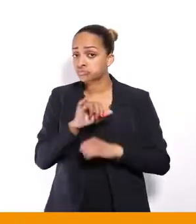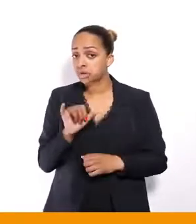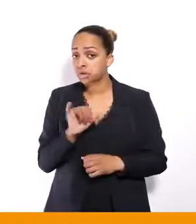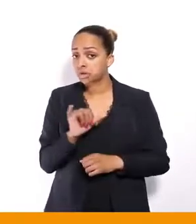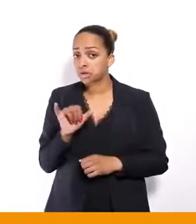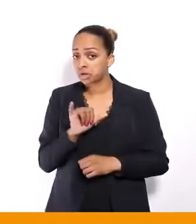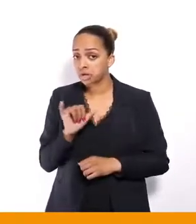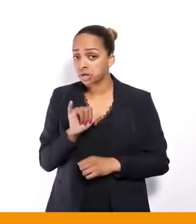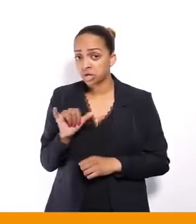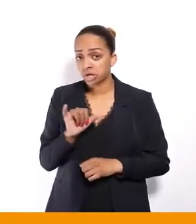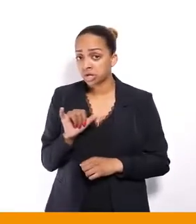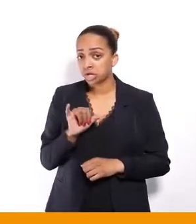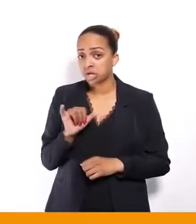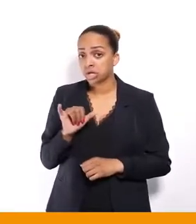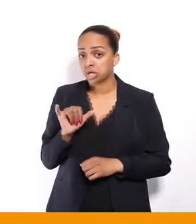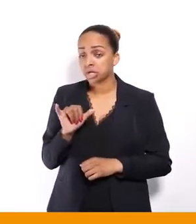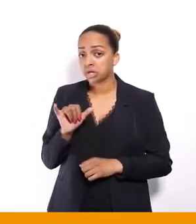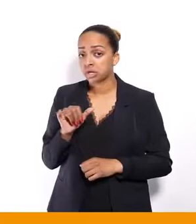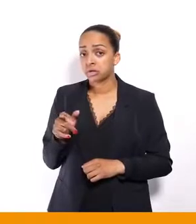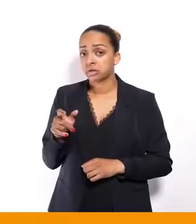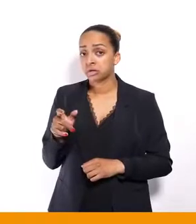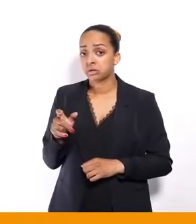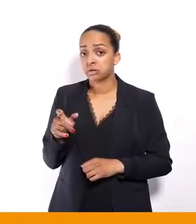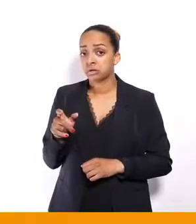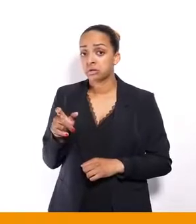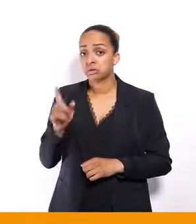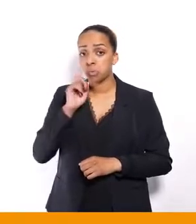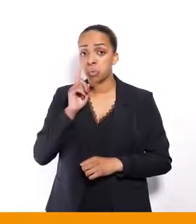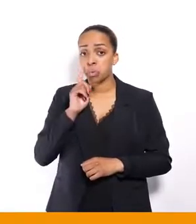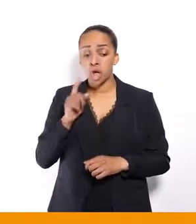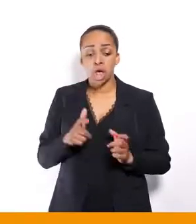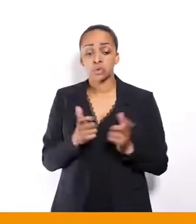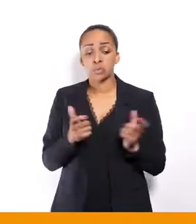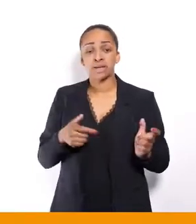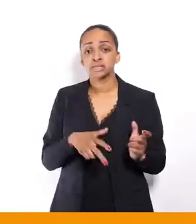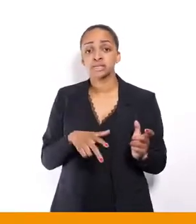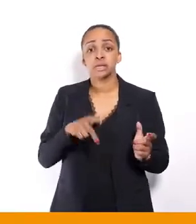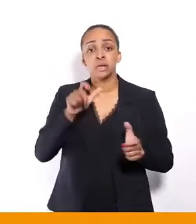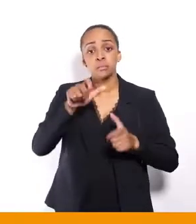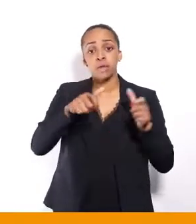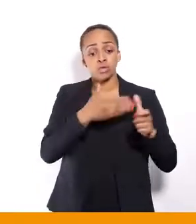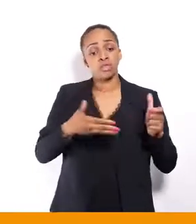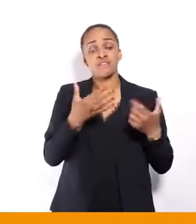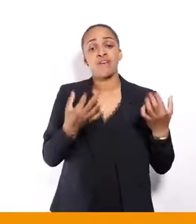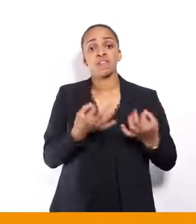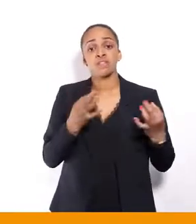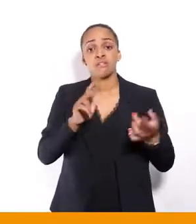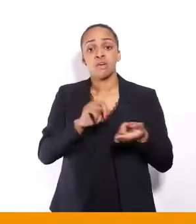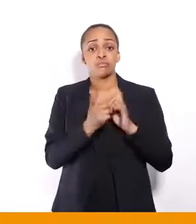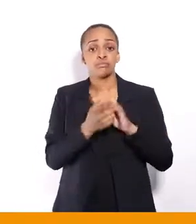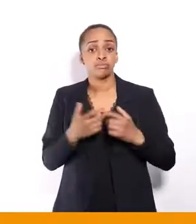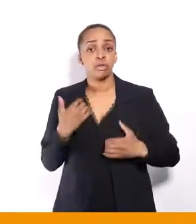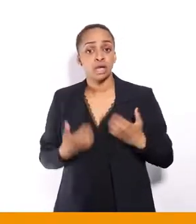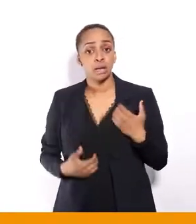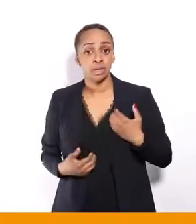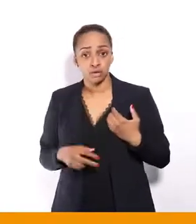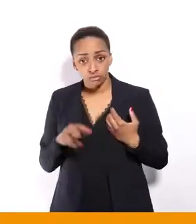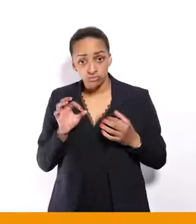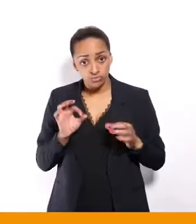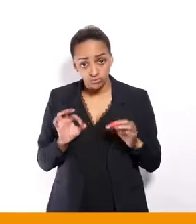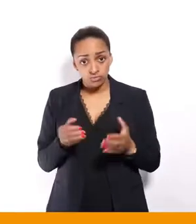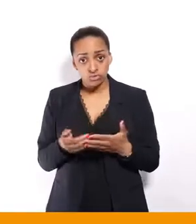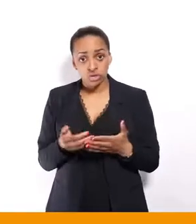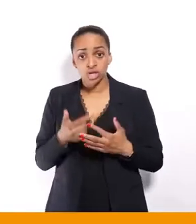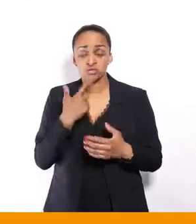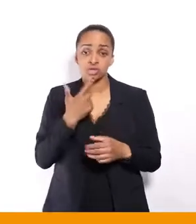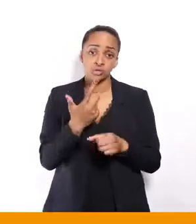parce que, de toute façon, ils produisaient leurs propres personnes handicapées, c'est-à que, voilà, et parce que c'est réellement ça, au bout de